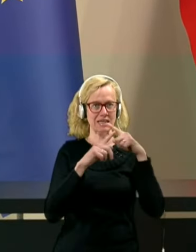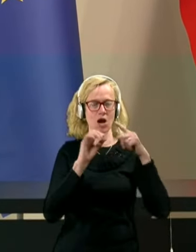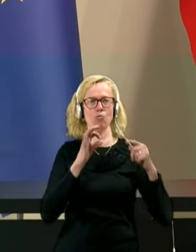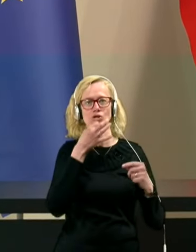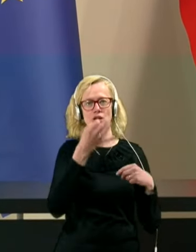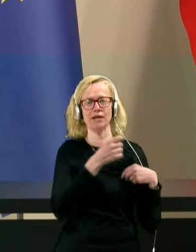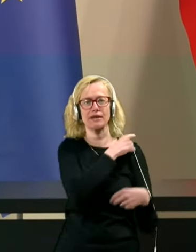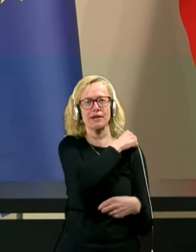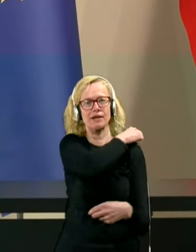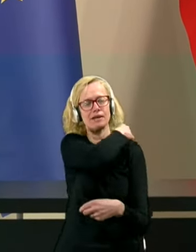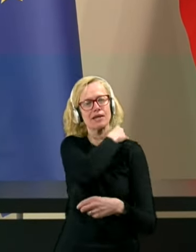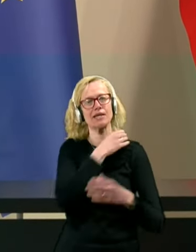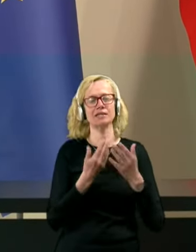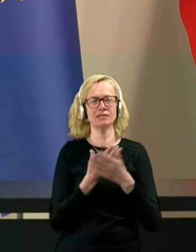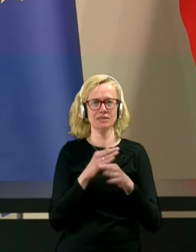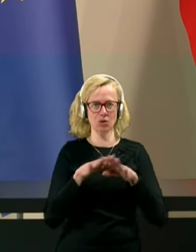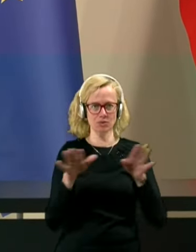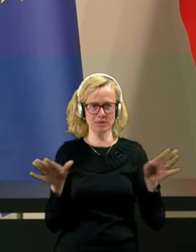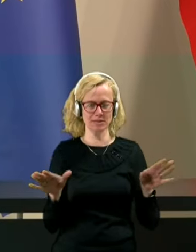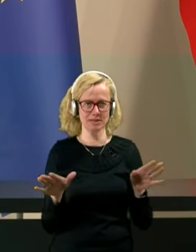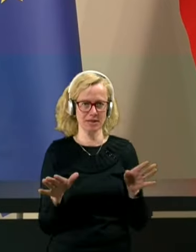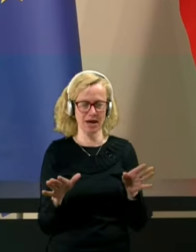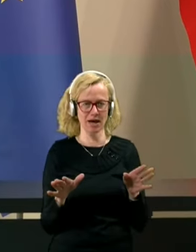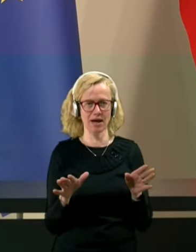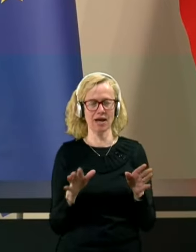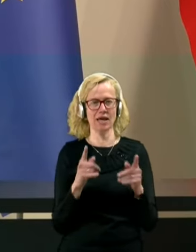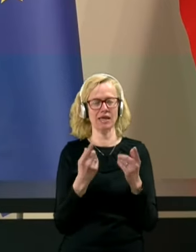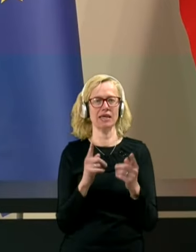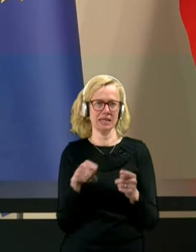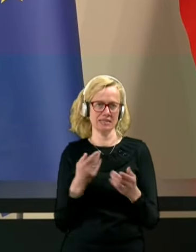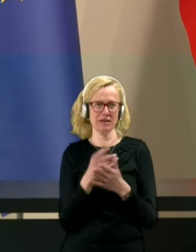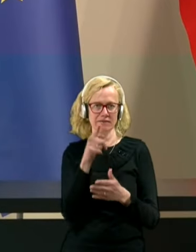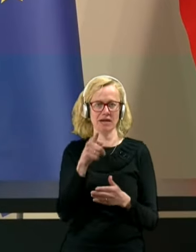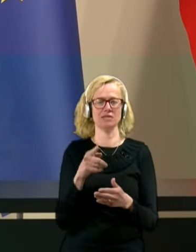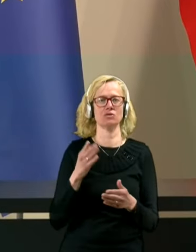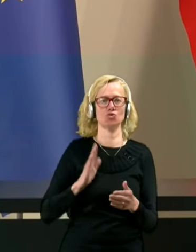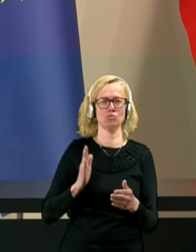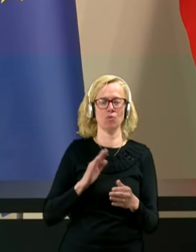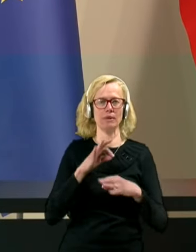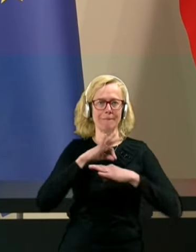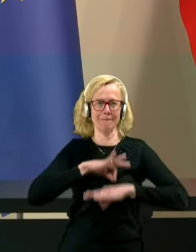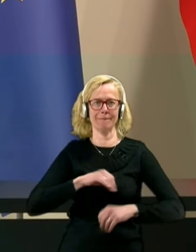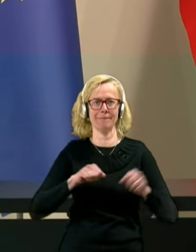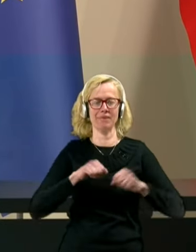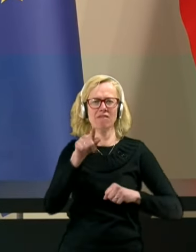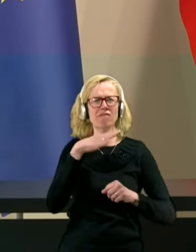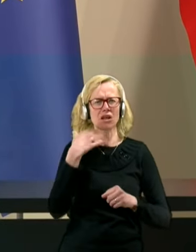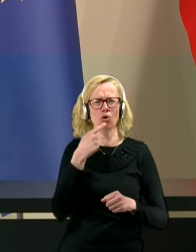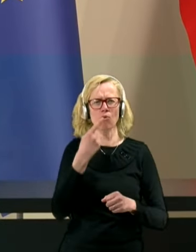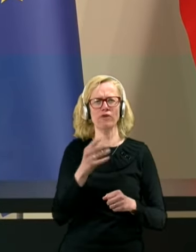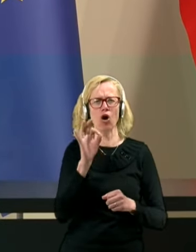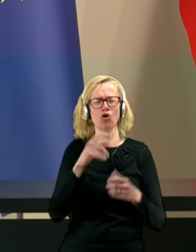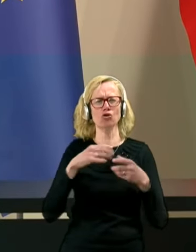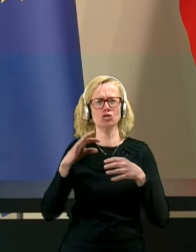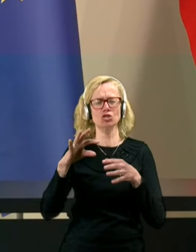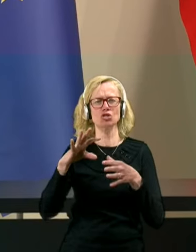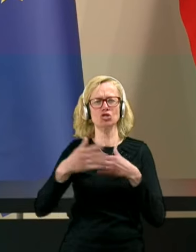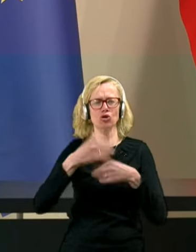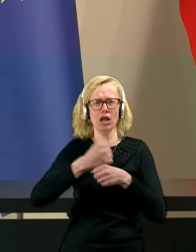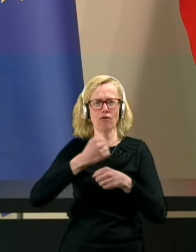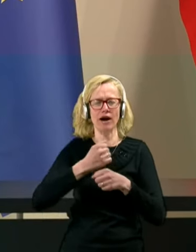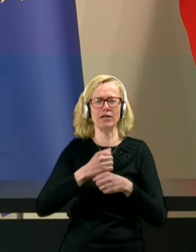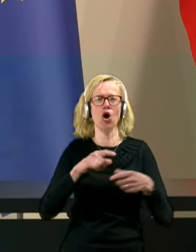Vprašanje za vse primarno pa za vas, gospod premijer. Ste že veliko povedali o sedrovanju z opozicijo tudi z DESUS,